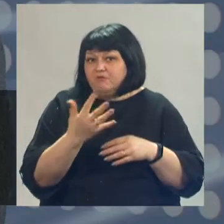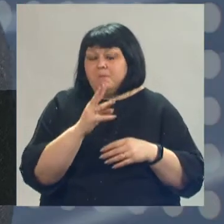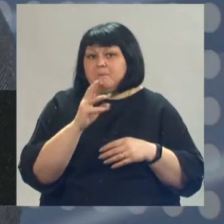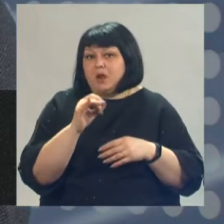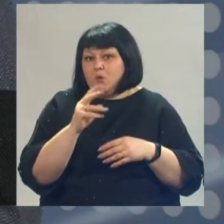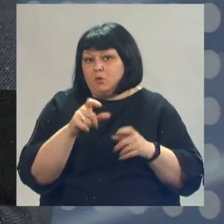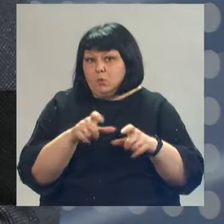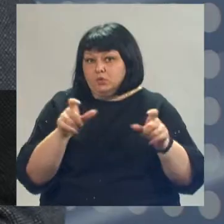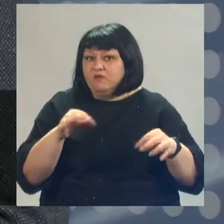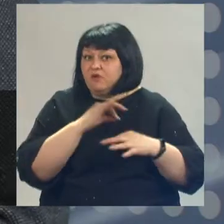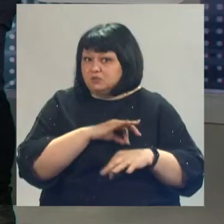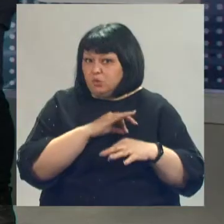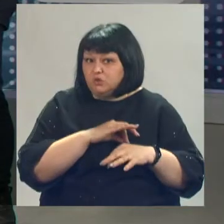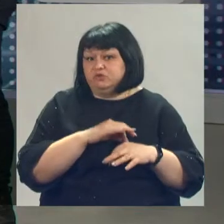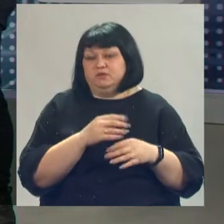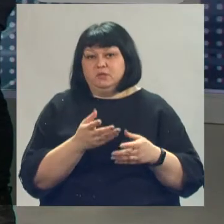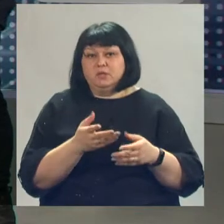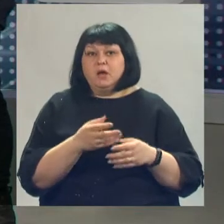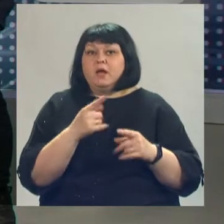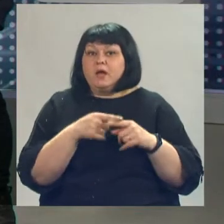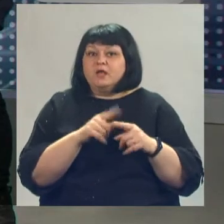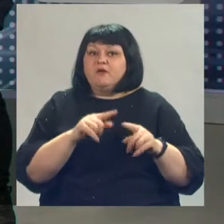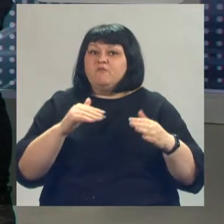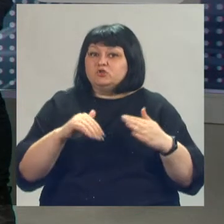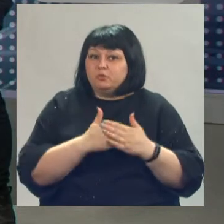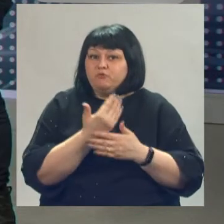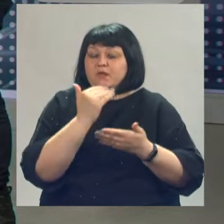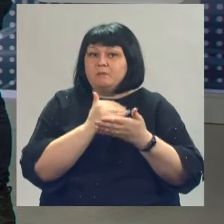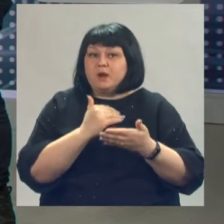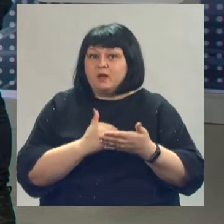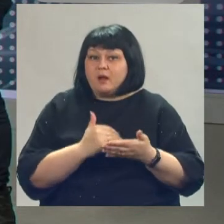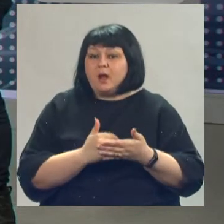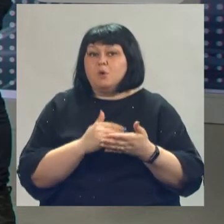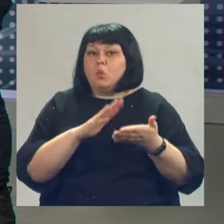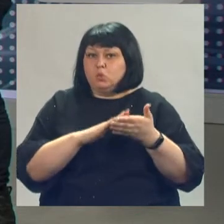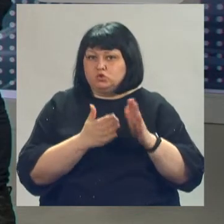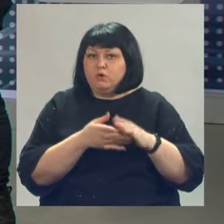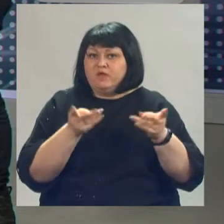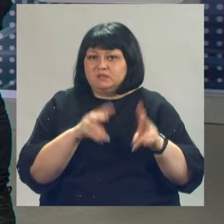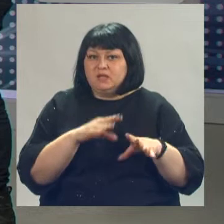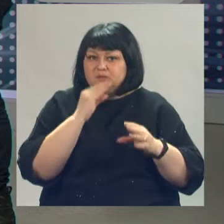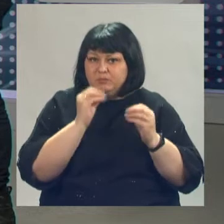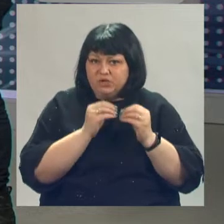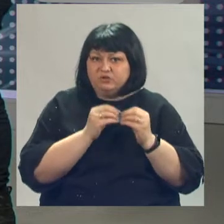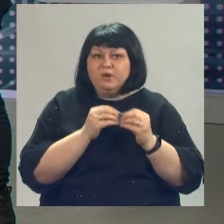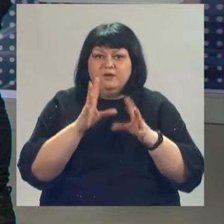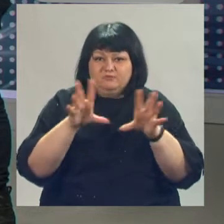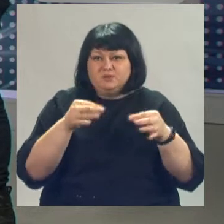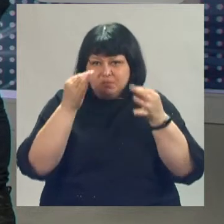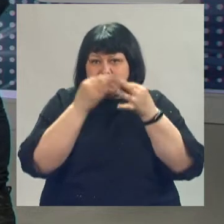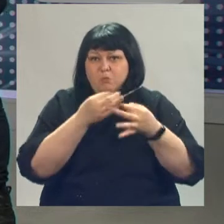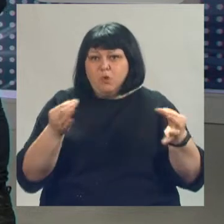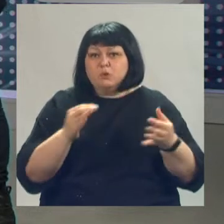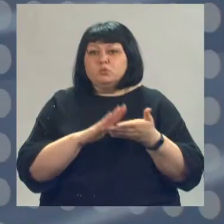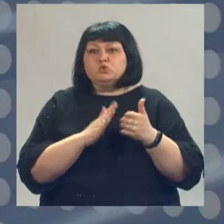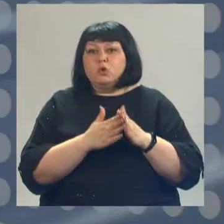внушительную сумму. Ну вот вы сказали, что это возобновление программы, условия остались прежними. Если да, давайте их напомним еще раз нашим зрителям.